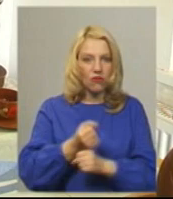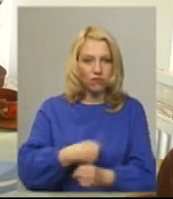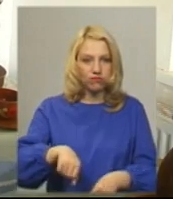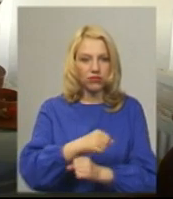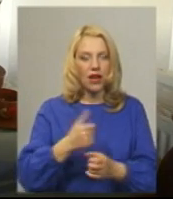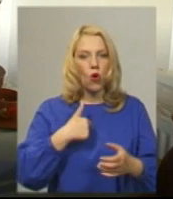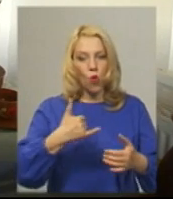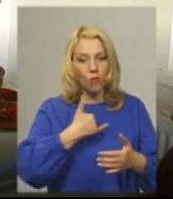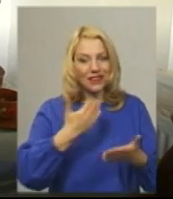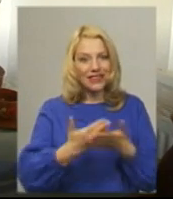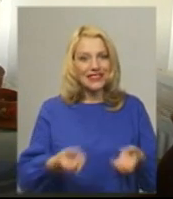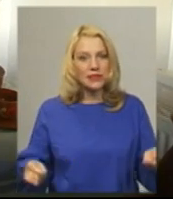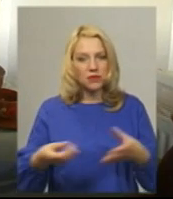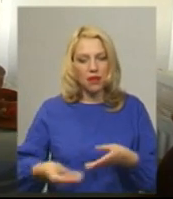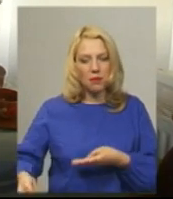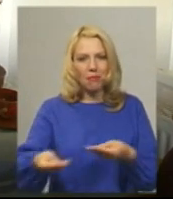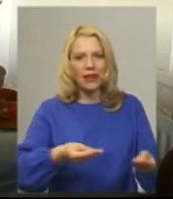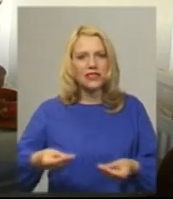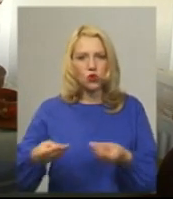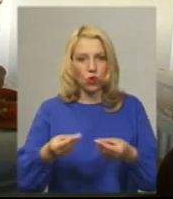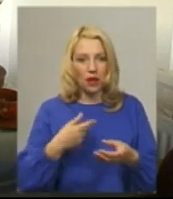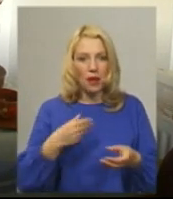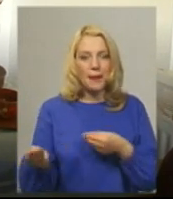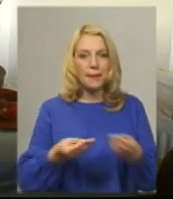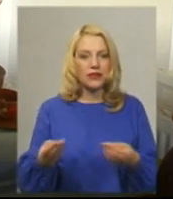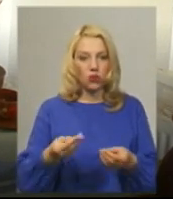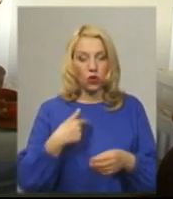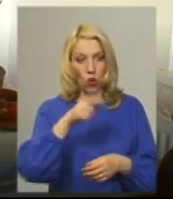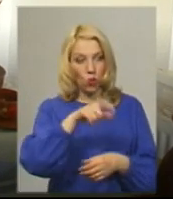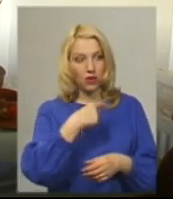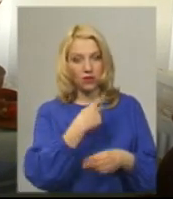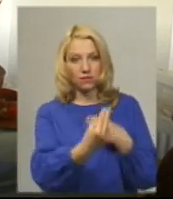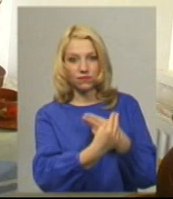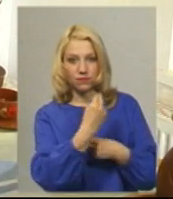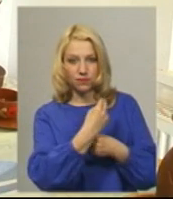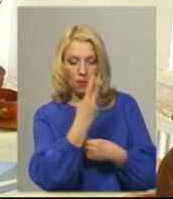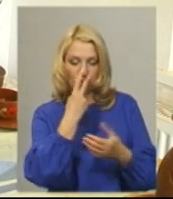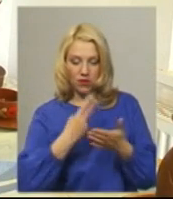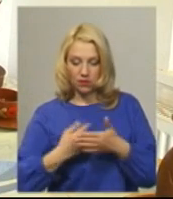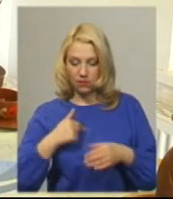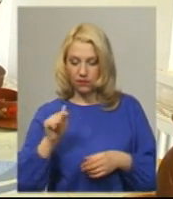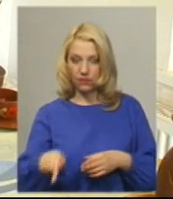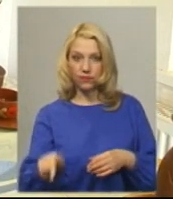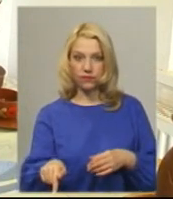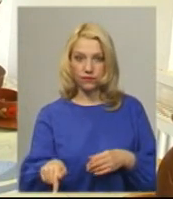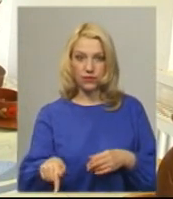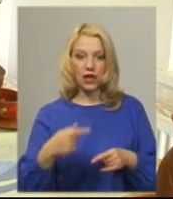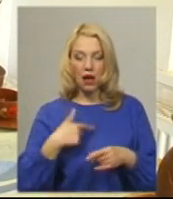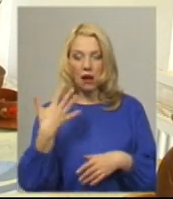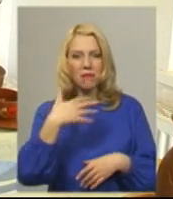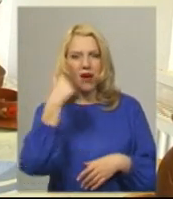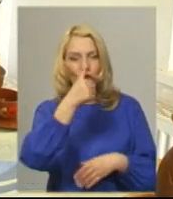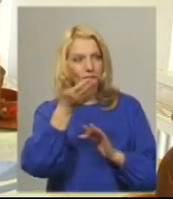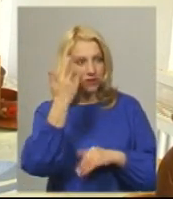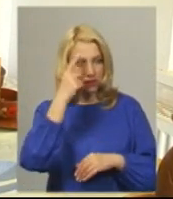пісок, показаний людиною, яка працювала 50 років назад. І я його